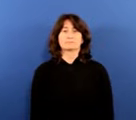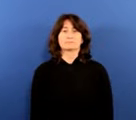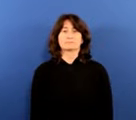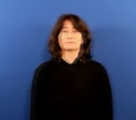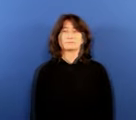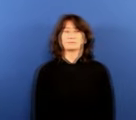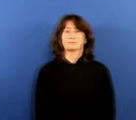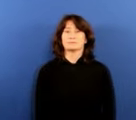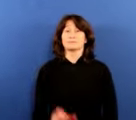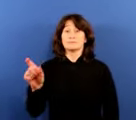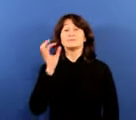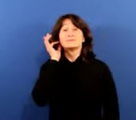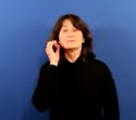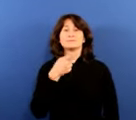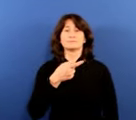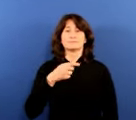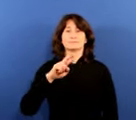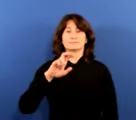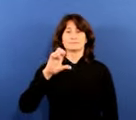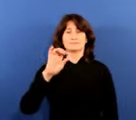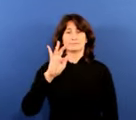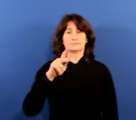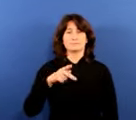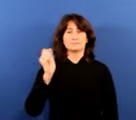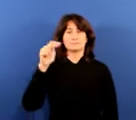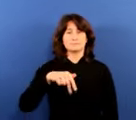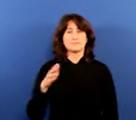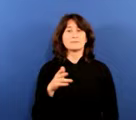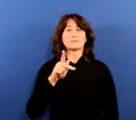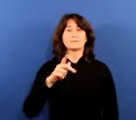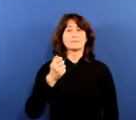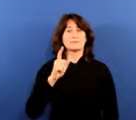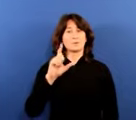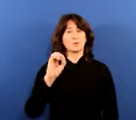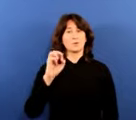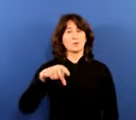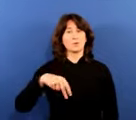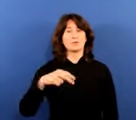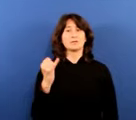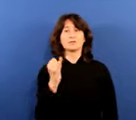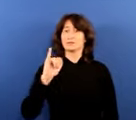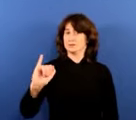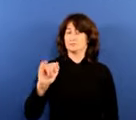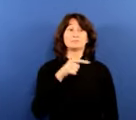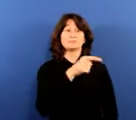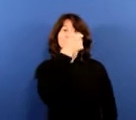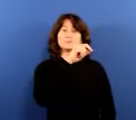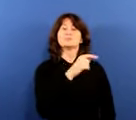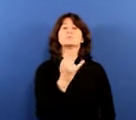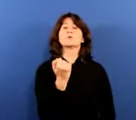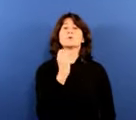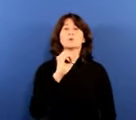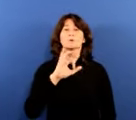munduko hain bat errealdetan zientzaren arloan eginduen lanagora ipatuz. Mirenoasunea aristondo kulturako foroiputatua eta iosumadariaga